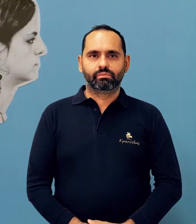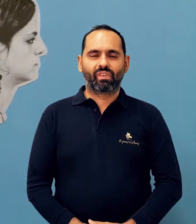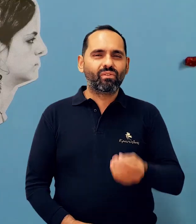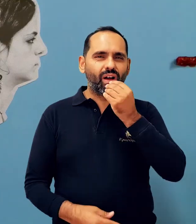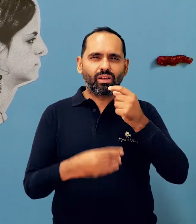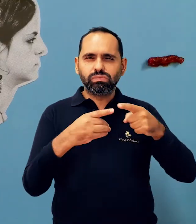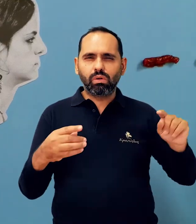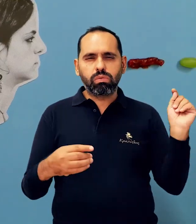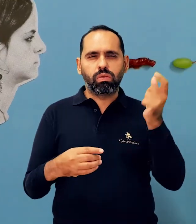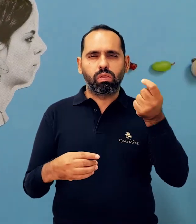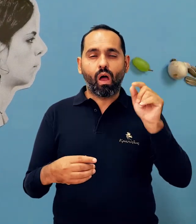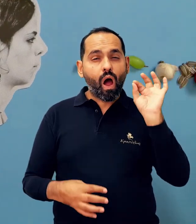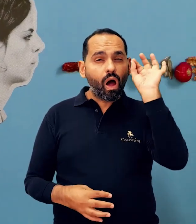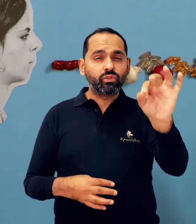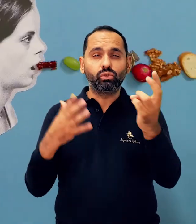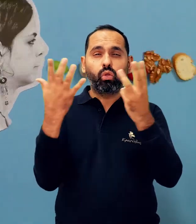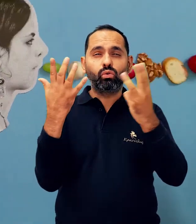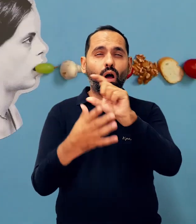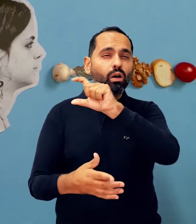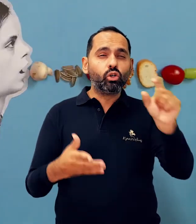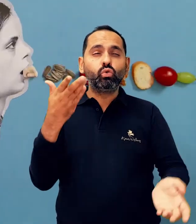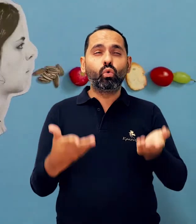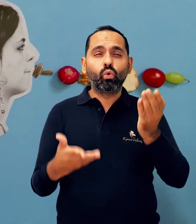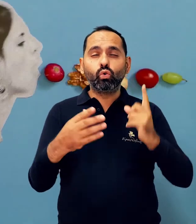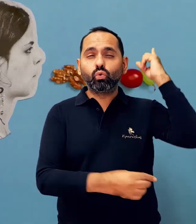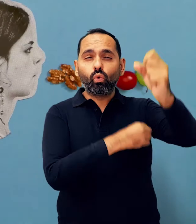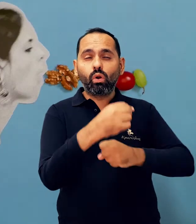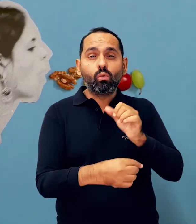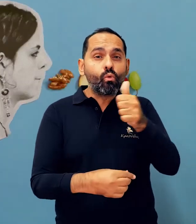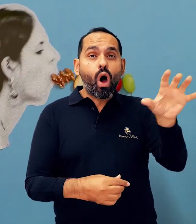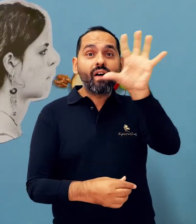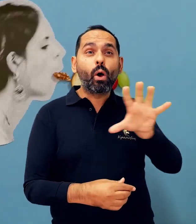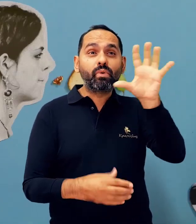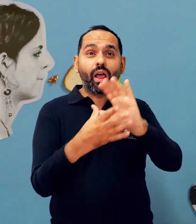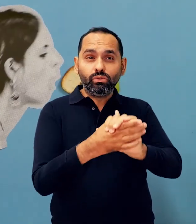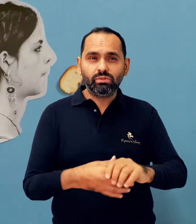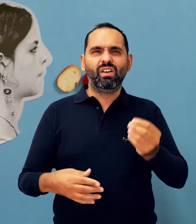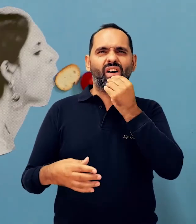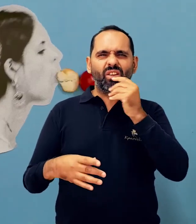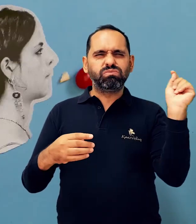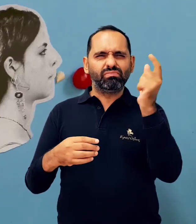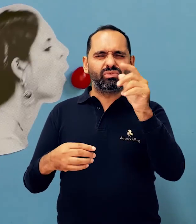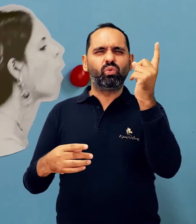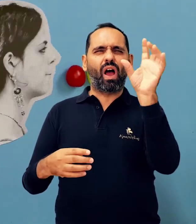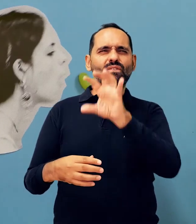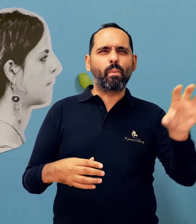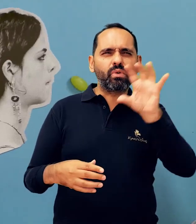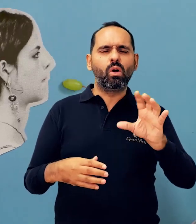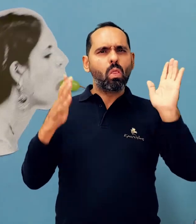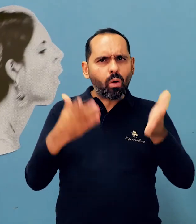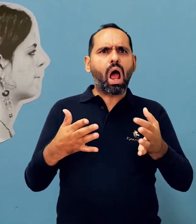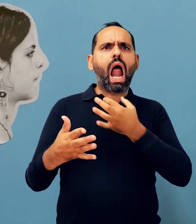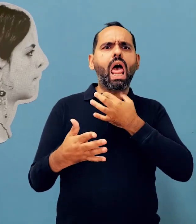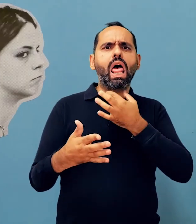Η σπατάλη τροφή μοναγίζει τα 88 εκατομμύρια τόνους το χρόνο στην Ευρωπαϊκή Ένωση. Τα τρόφιμα που